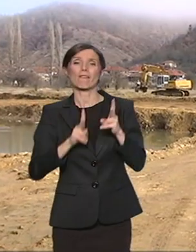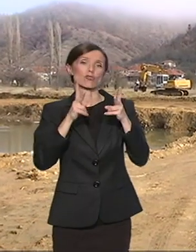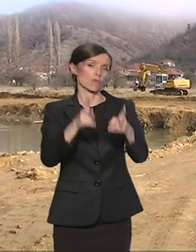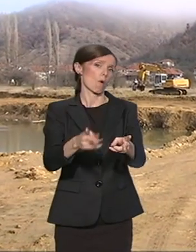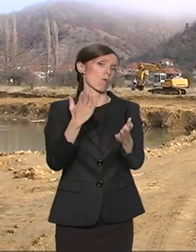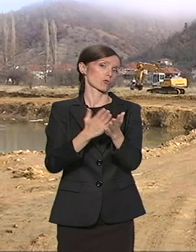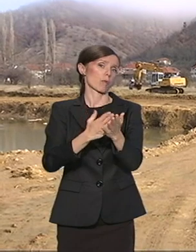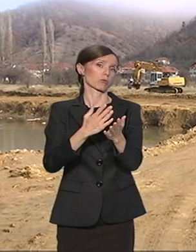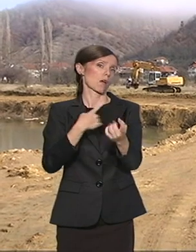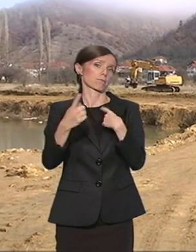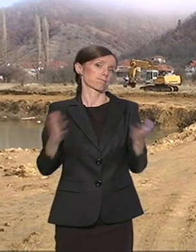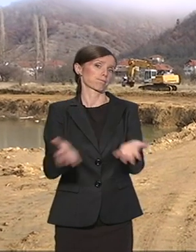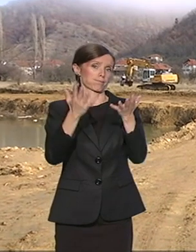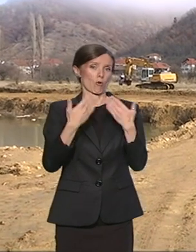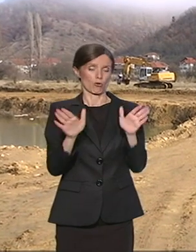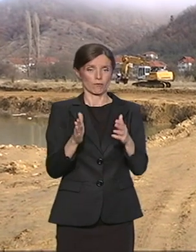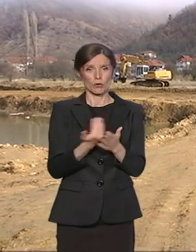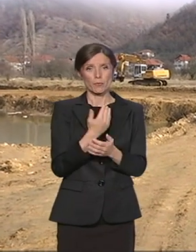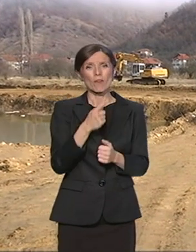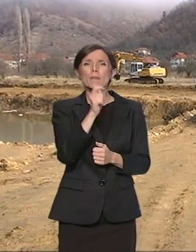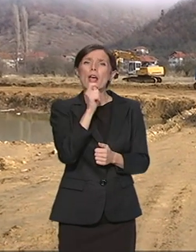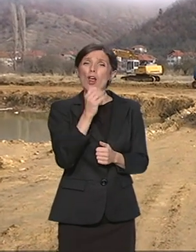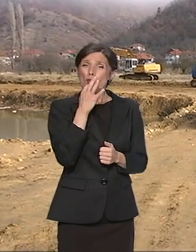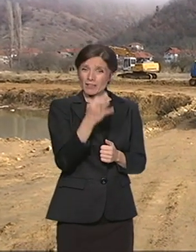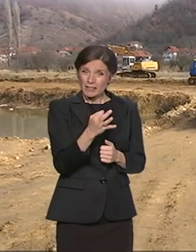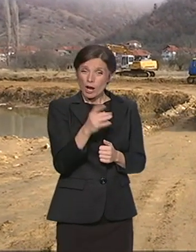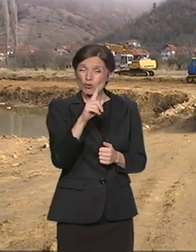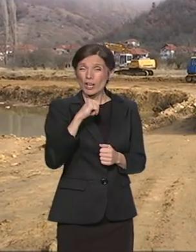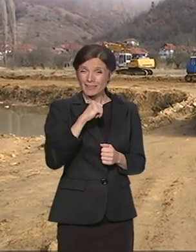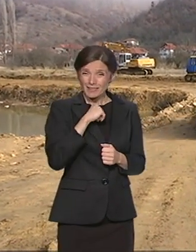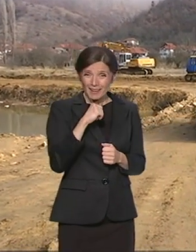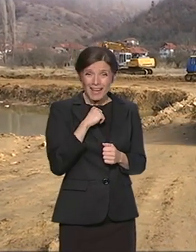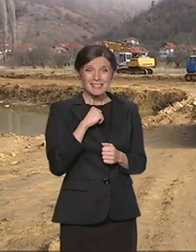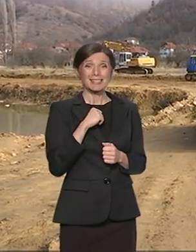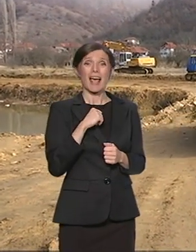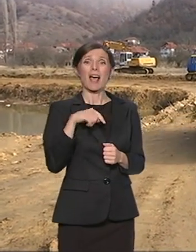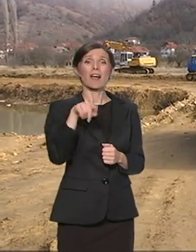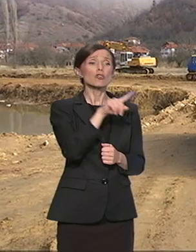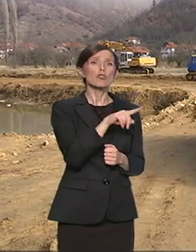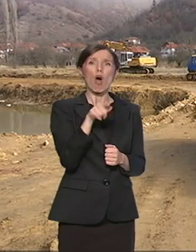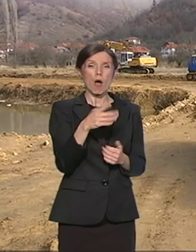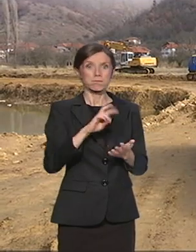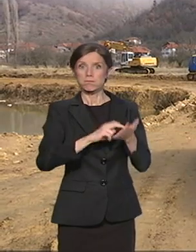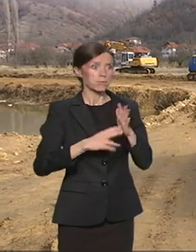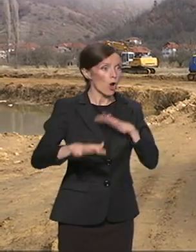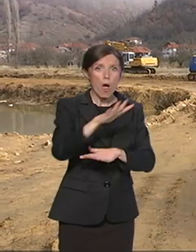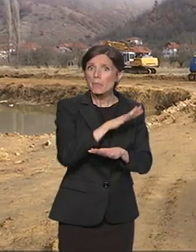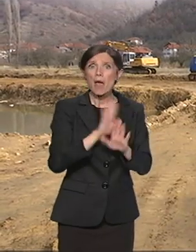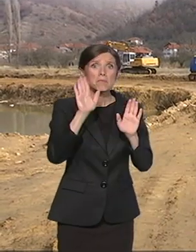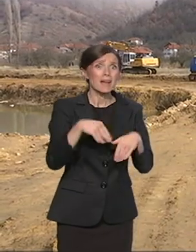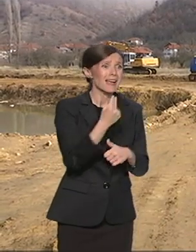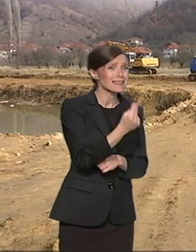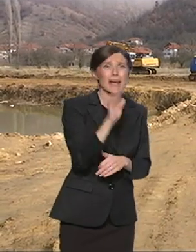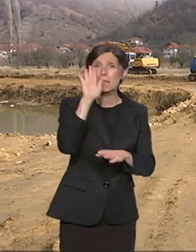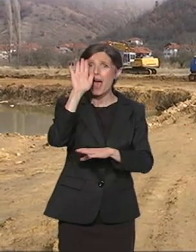Interesantno je da su ovde u pomoć priskočili meštani, Srbi i Albanci i